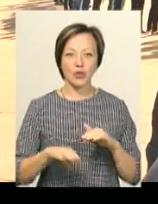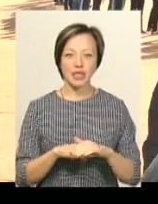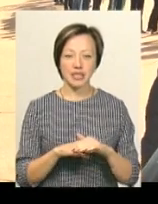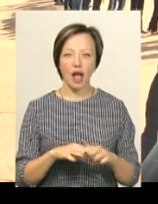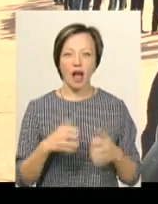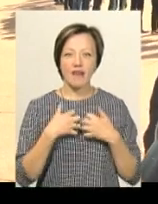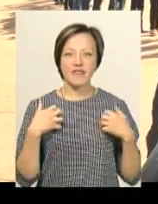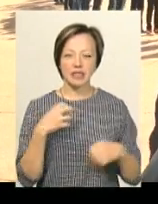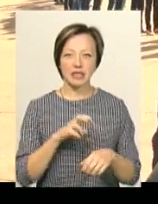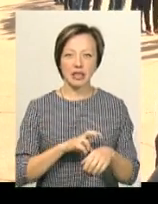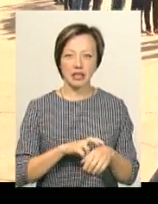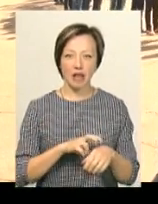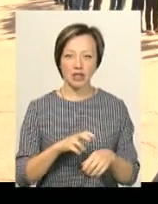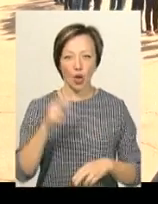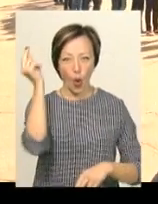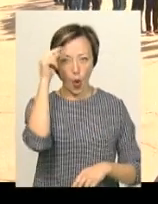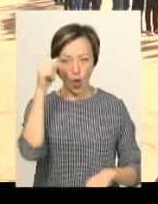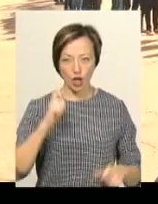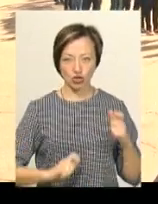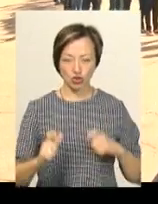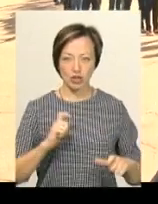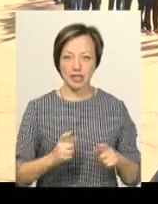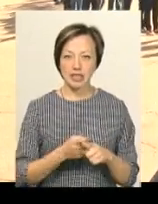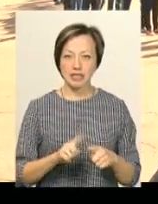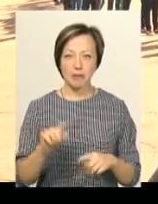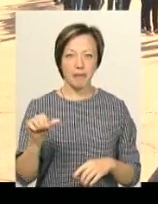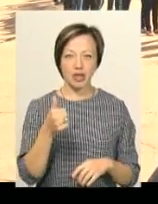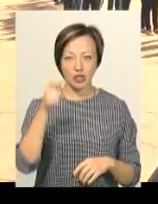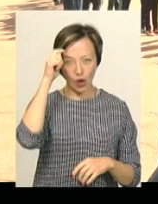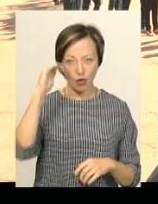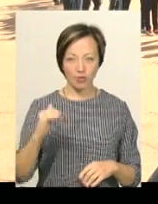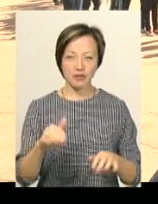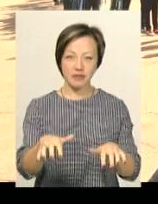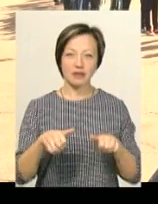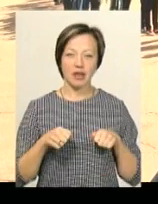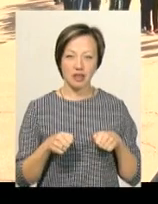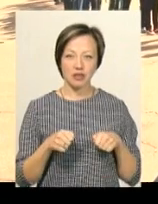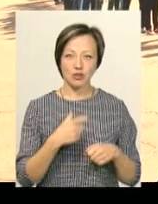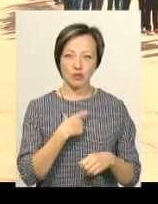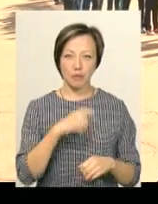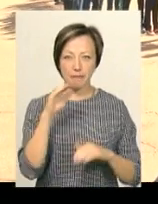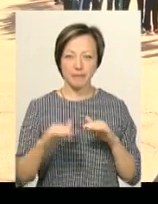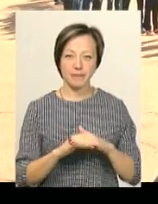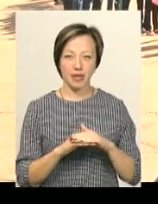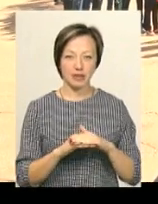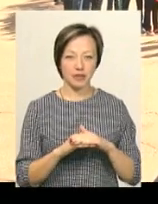ветеринарний коледж. Це самий перший хлопчик, якого ми взяли під